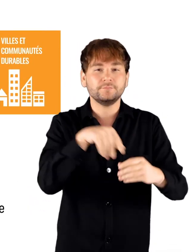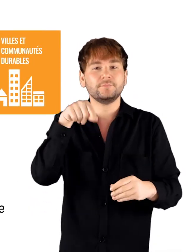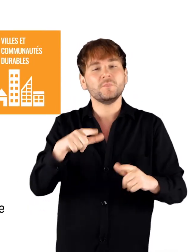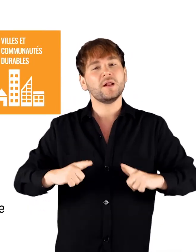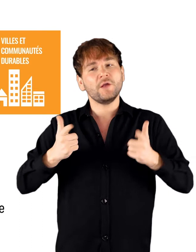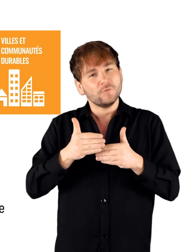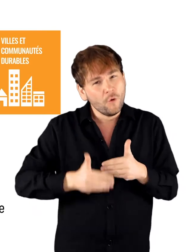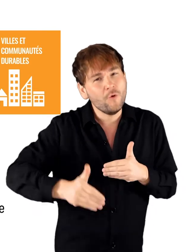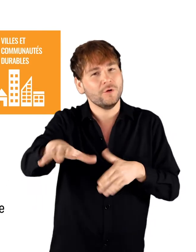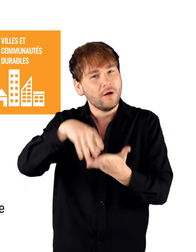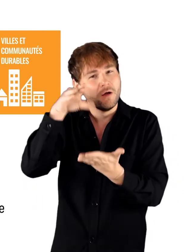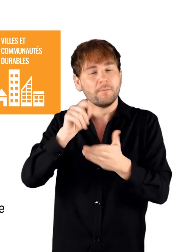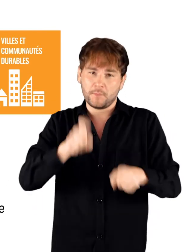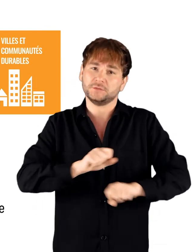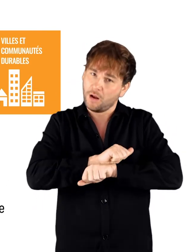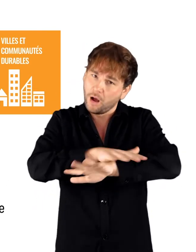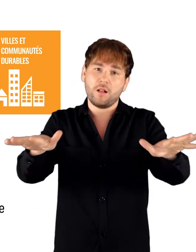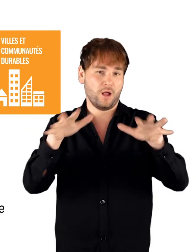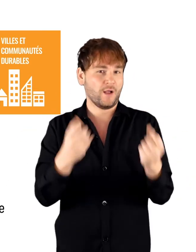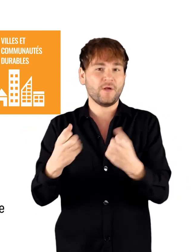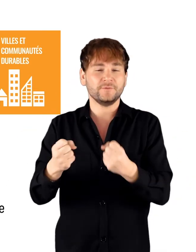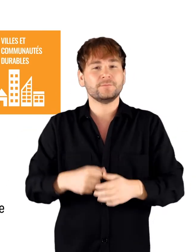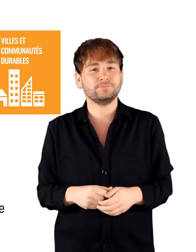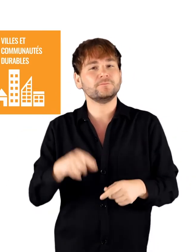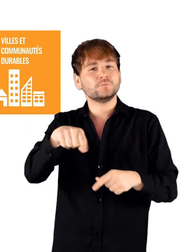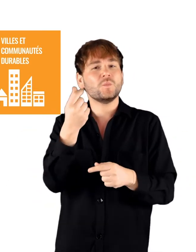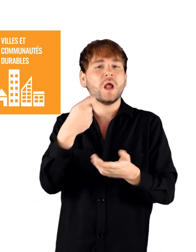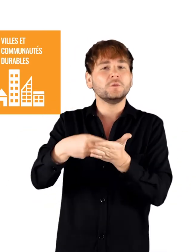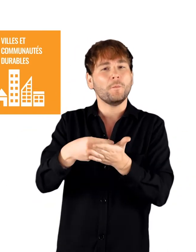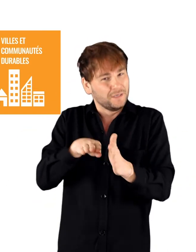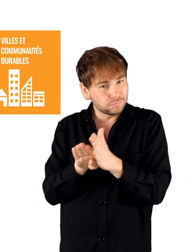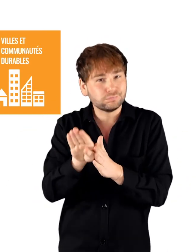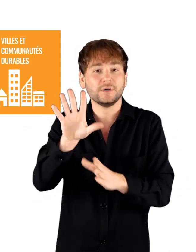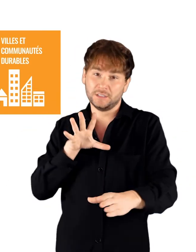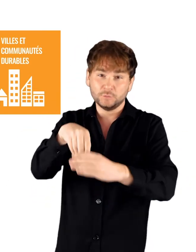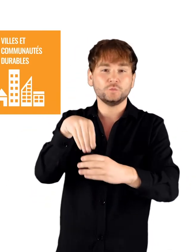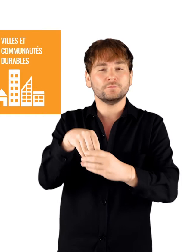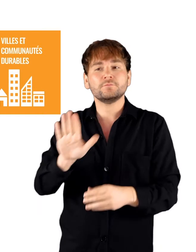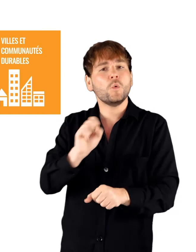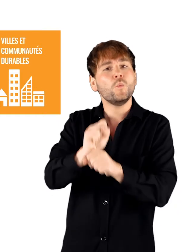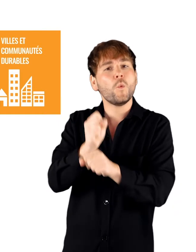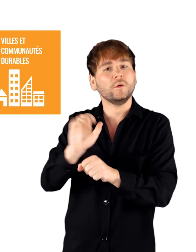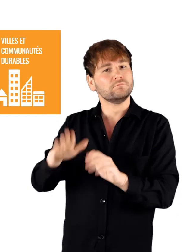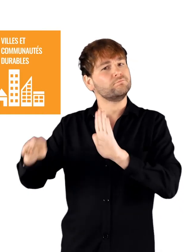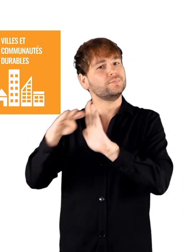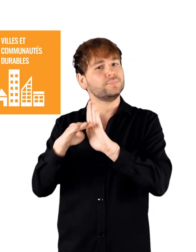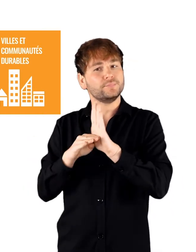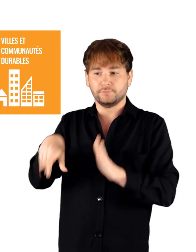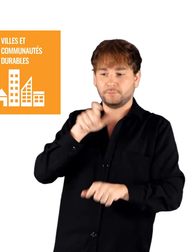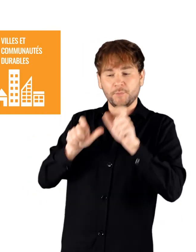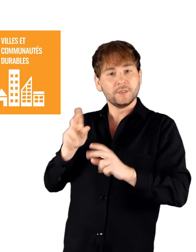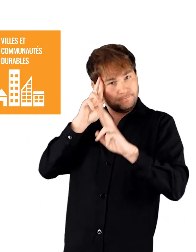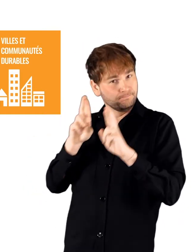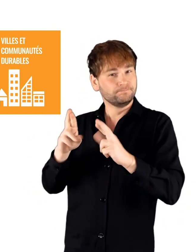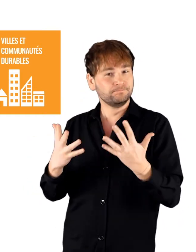éducation inclusive et l'apprentissage tout au long de la vie pour tous. Une croissance économique inclusive et un travail